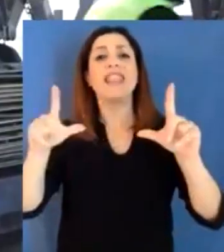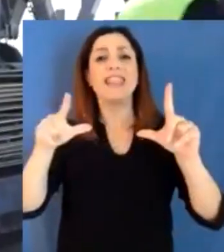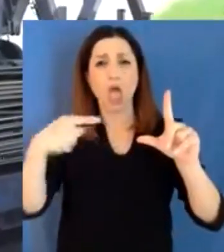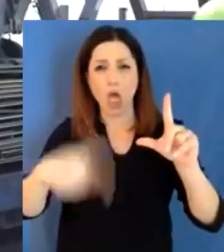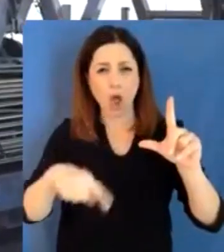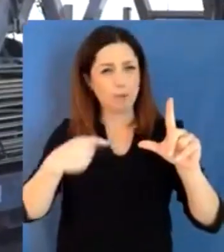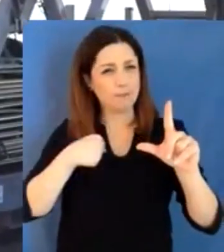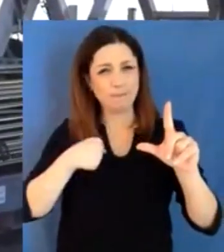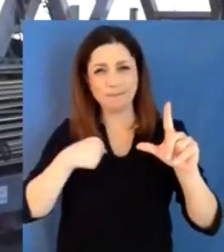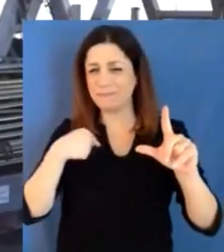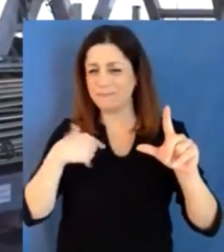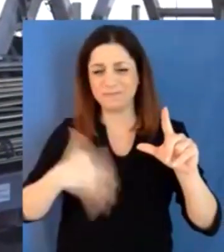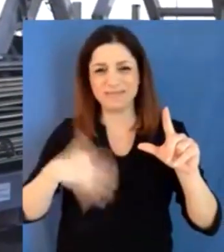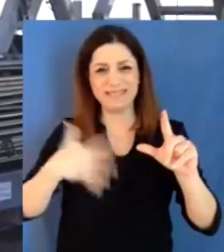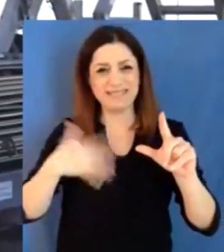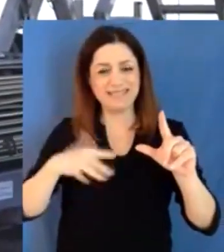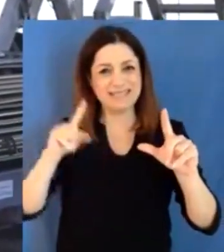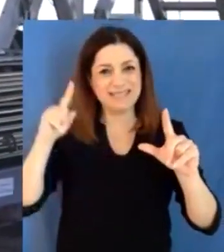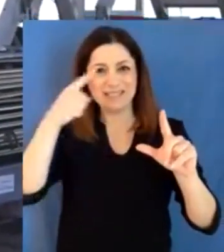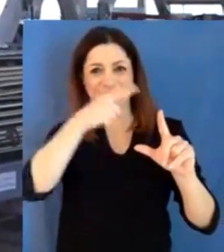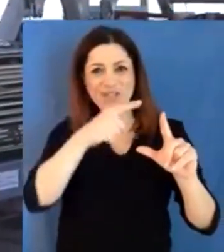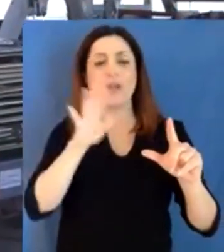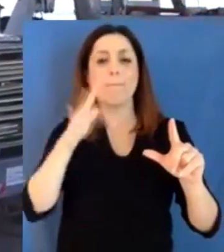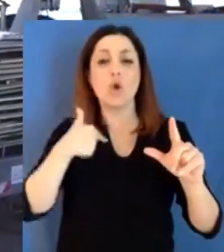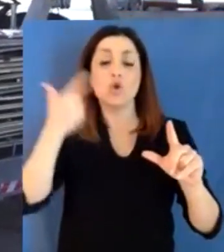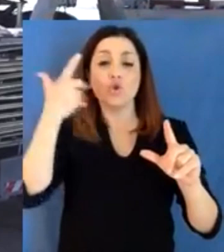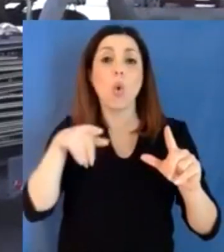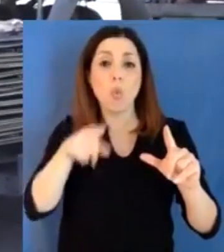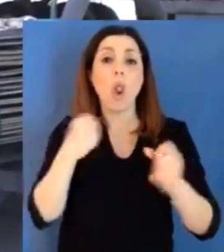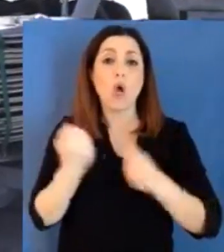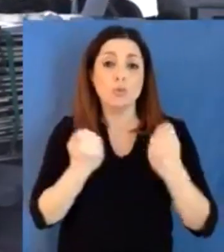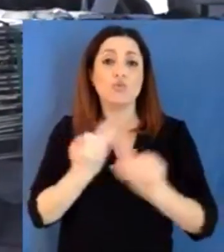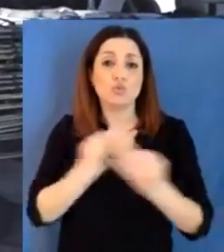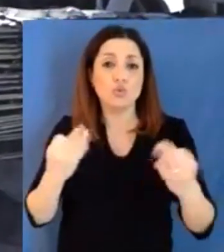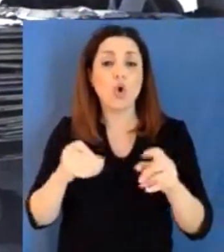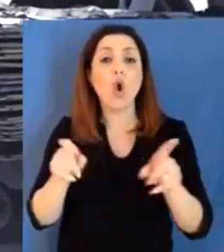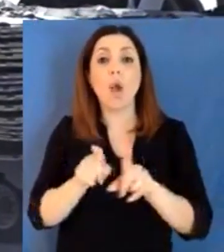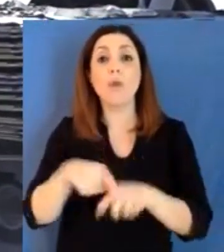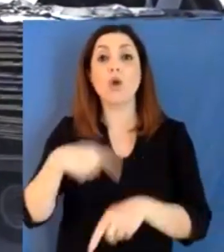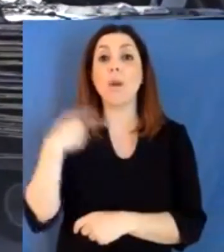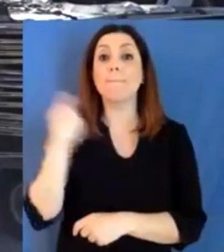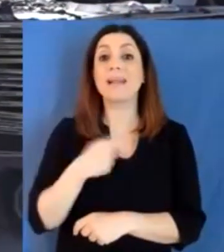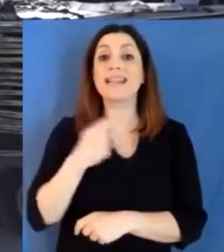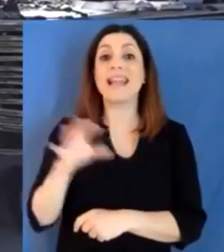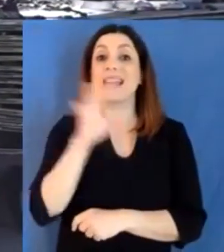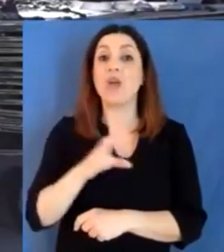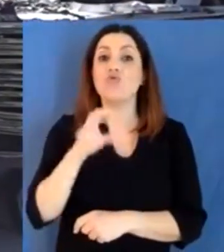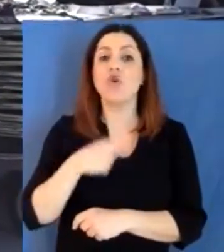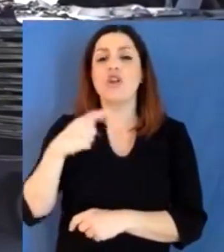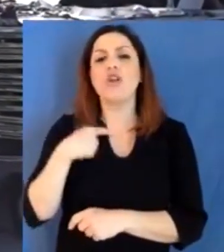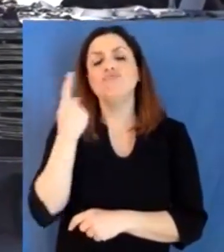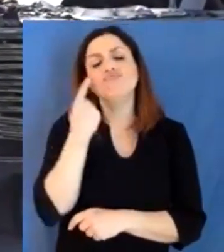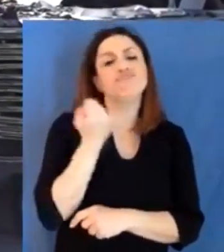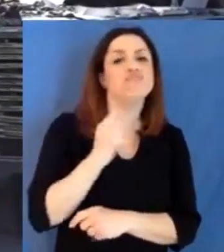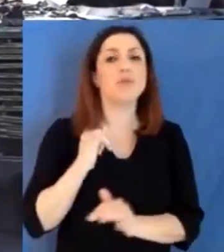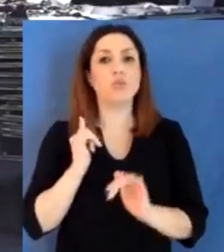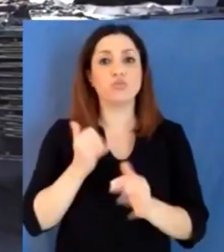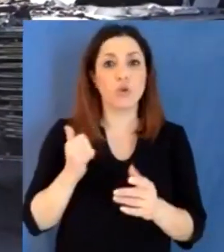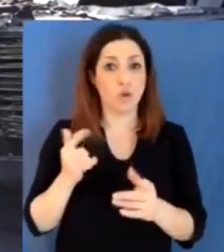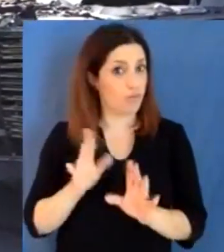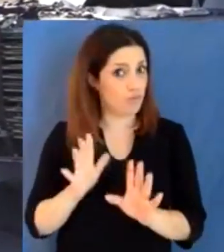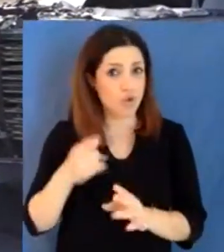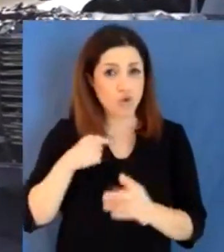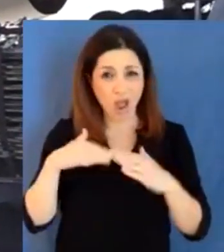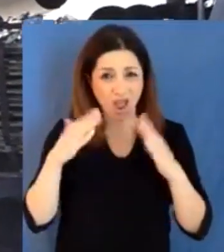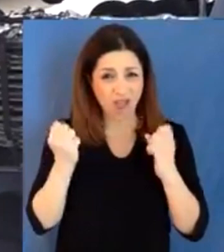sono il Presidente della Regione, io non sono uscito di casa per giorni e giorni per soffrire assieme agli altri questa stessa